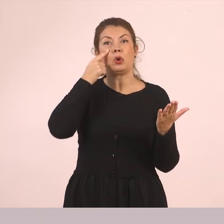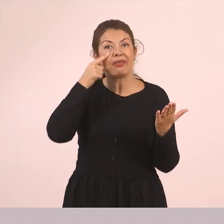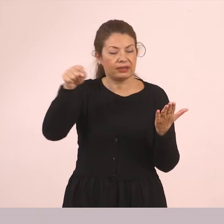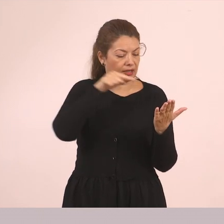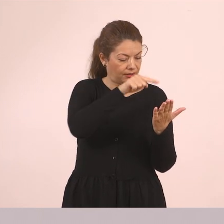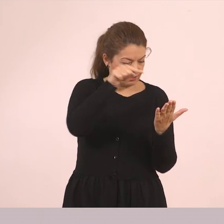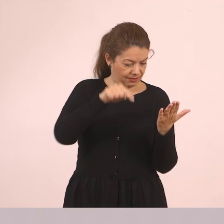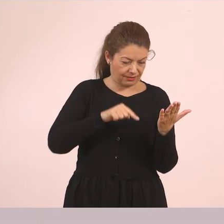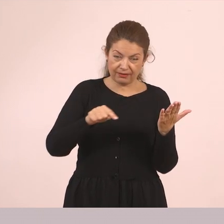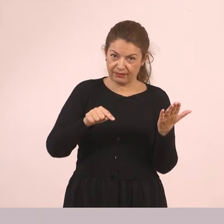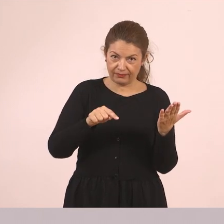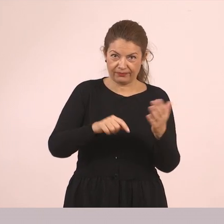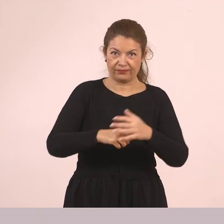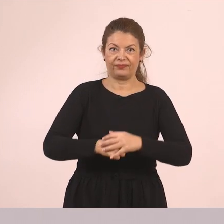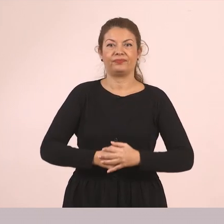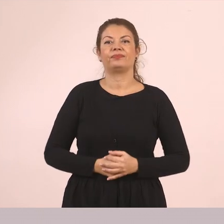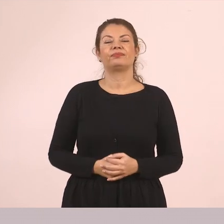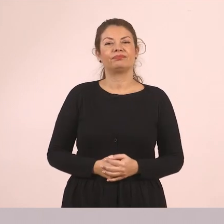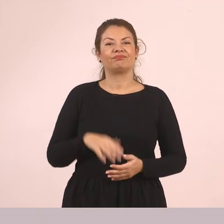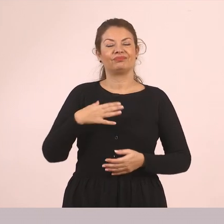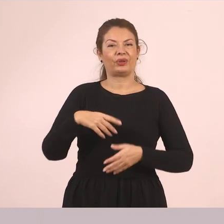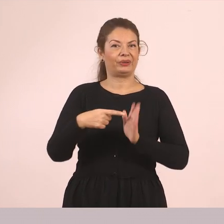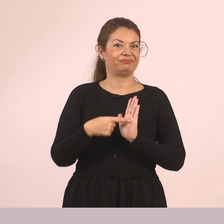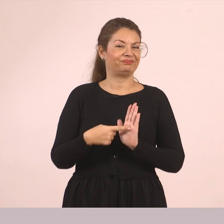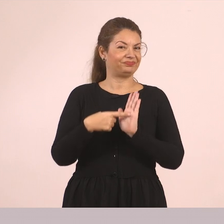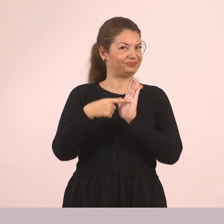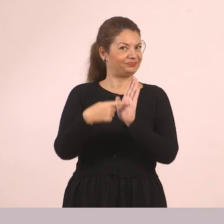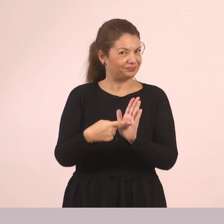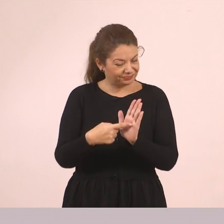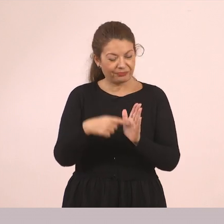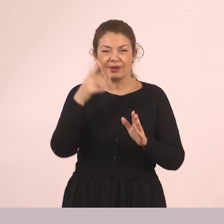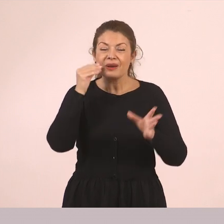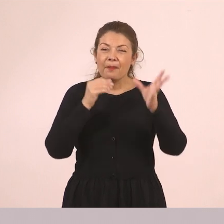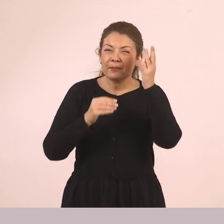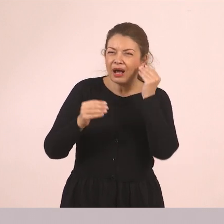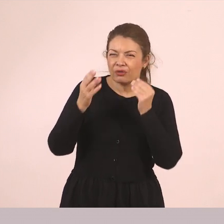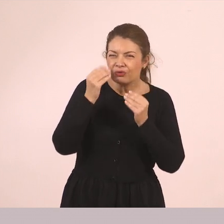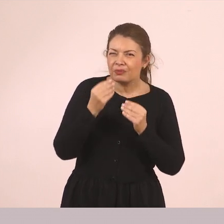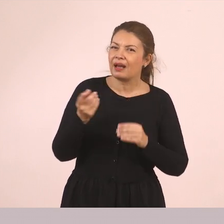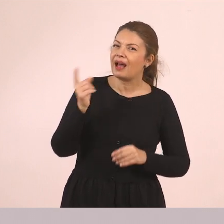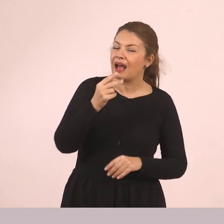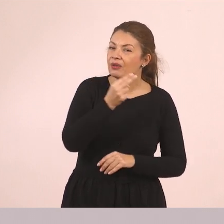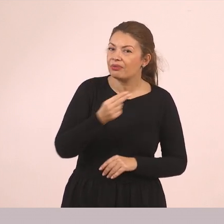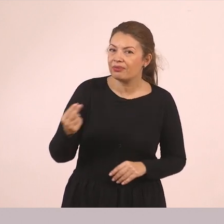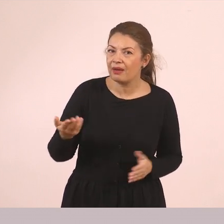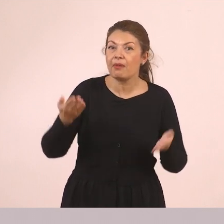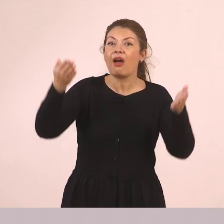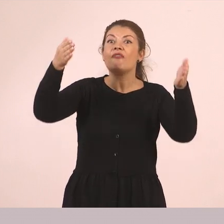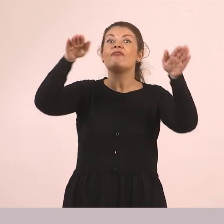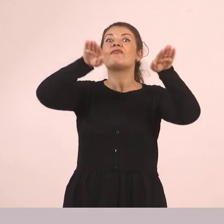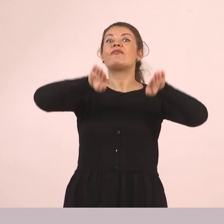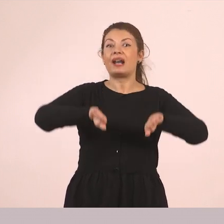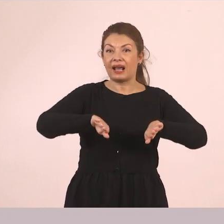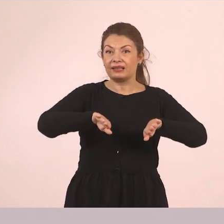είπαμε. Θέλω τώρα να σας δείξω και να σας κάνω να γνωρίσετε και μια ακόμη πληροφορία. Φαράγγια.